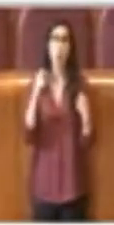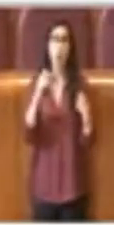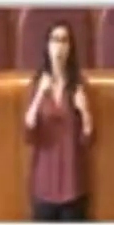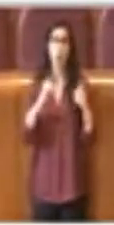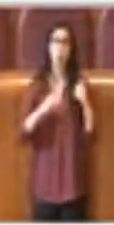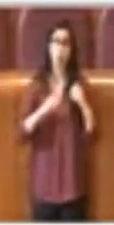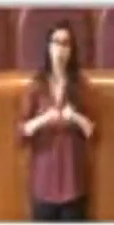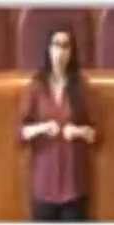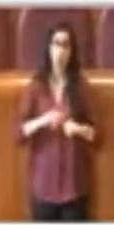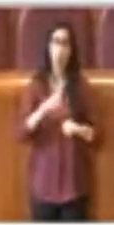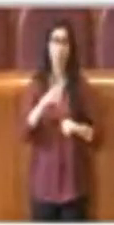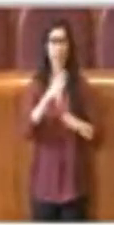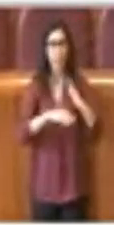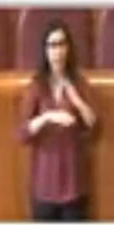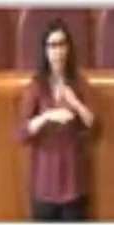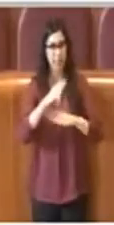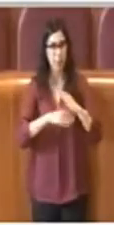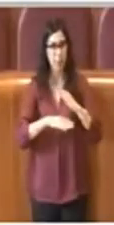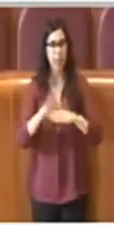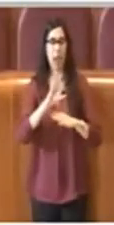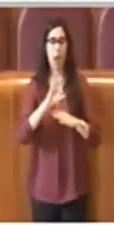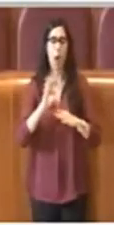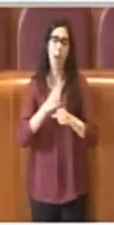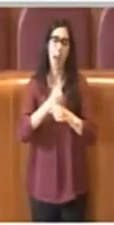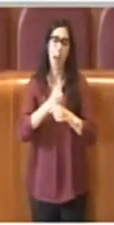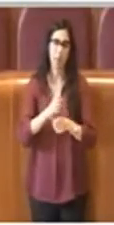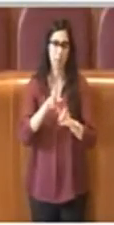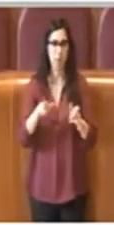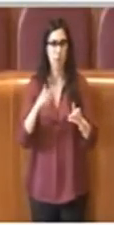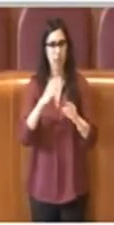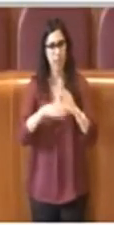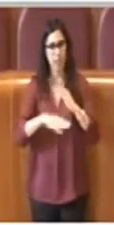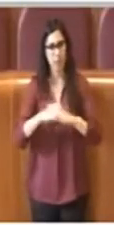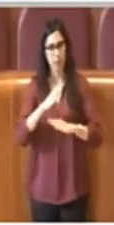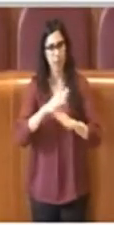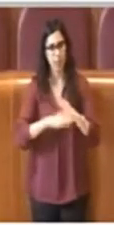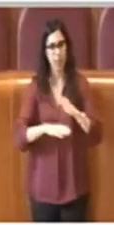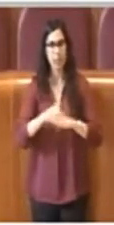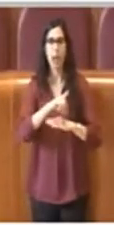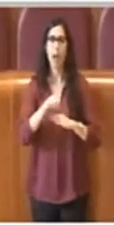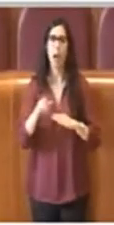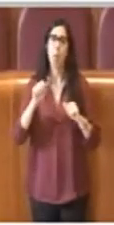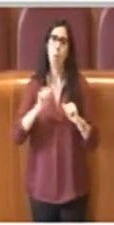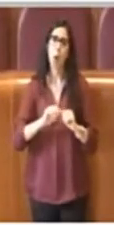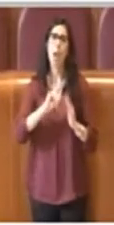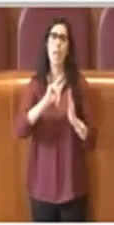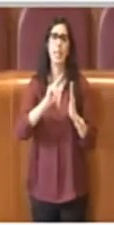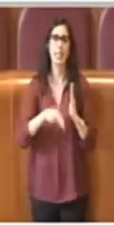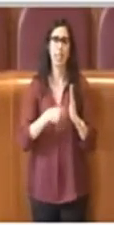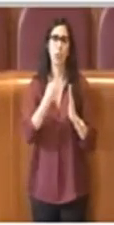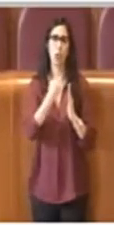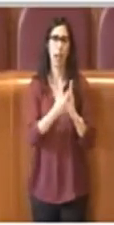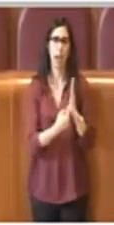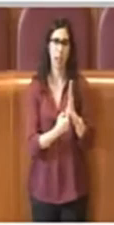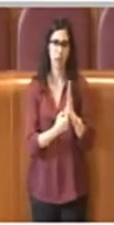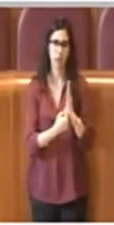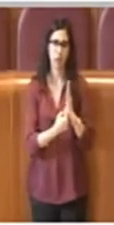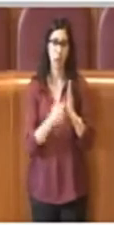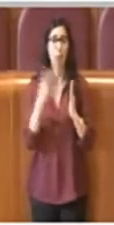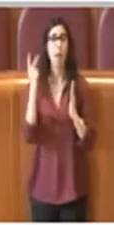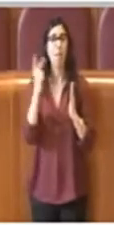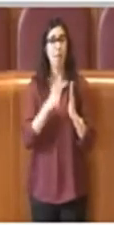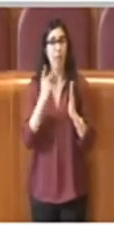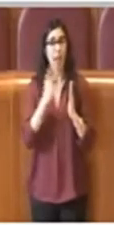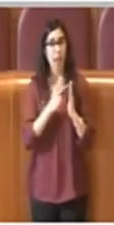quindi persone con disabilità o loro rappresentanti, possono iscriversi tutto l'anno. Di fatto però viene ancorato il numero